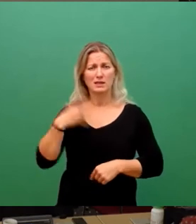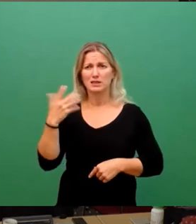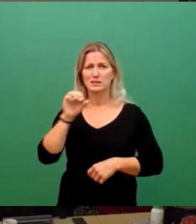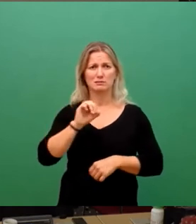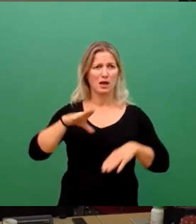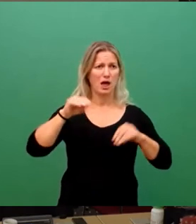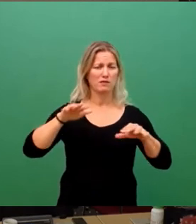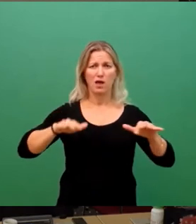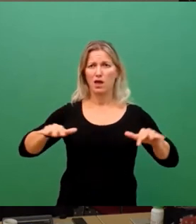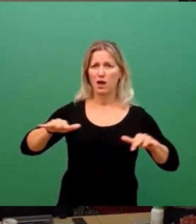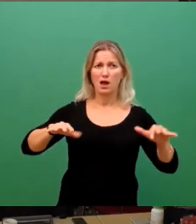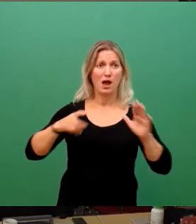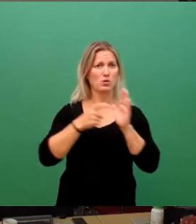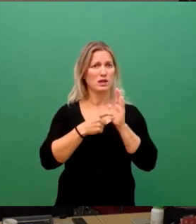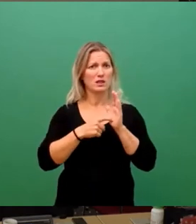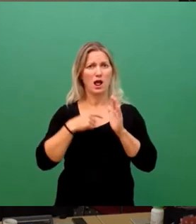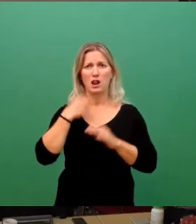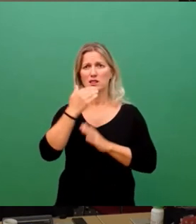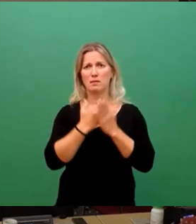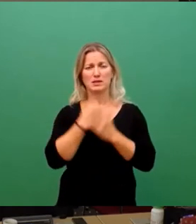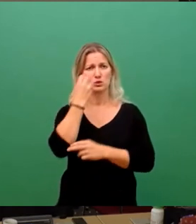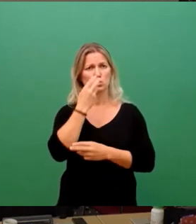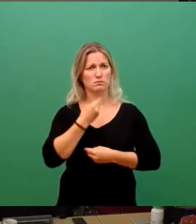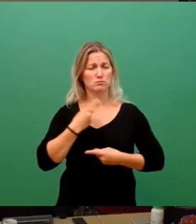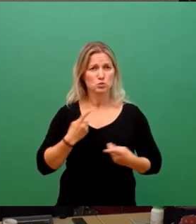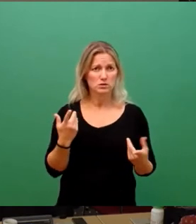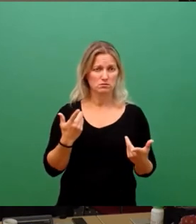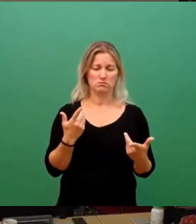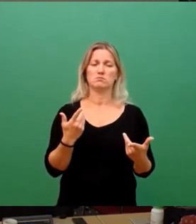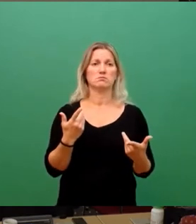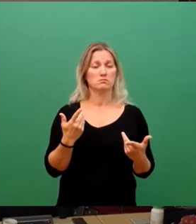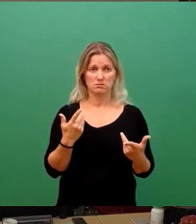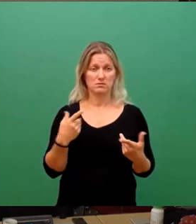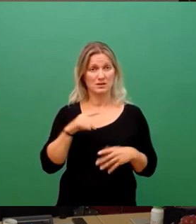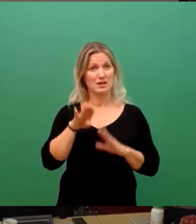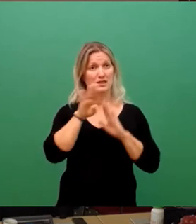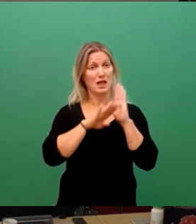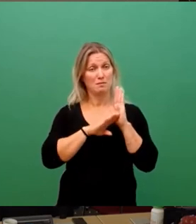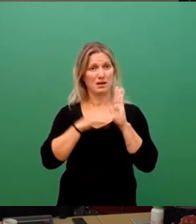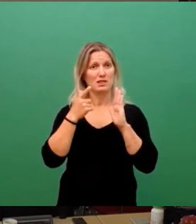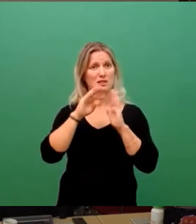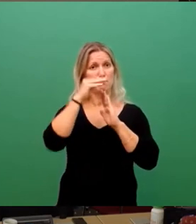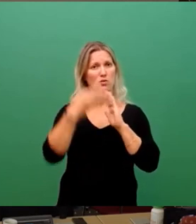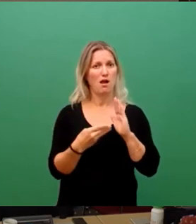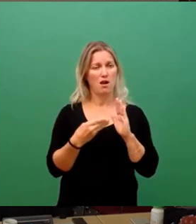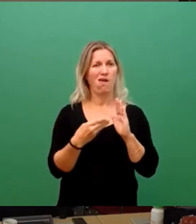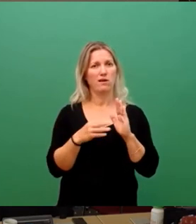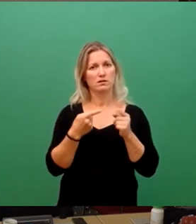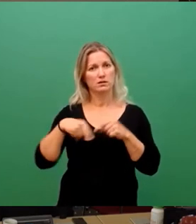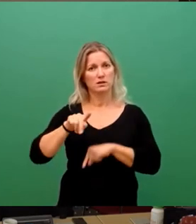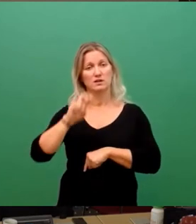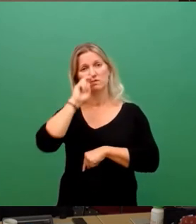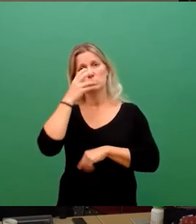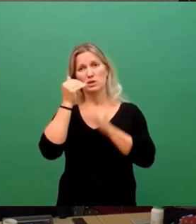digital einen Termin suchen. Und wenn man dieses Terminportal umgangen ist und versucht hat, sich per E-Mail an die